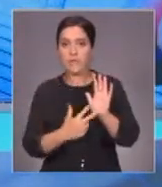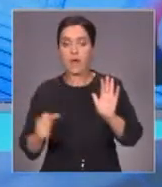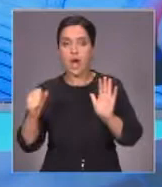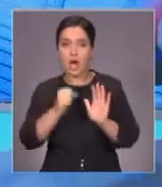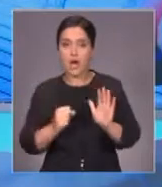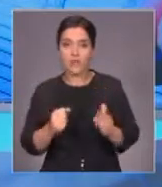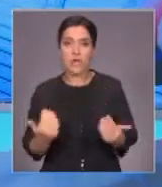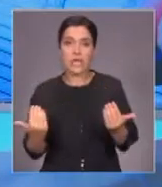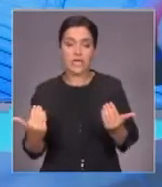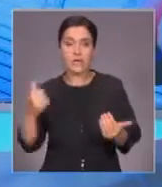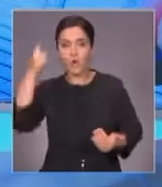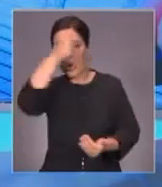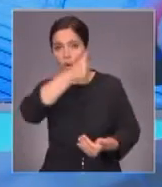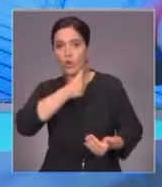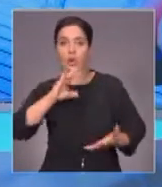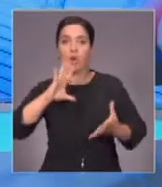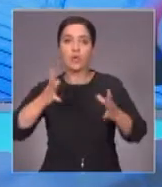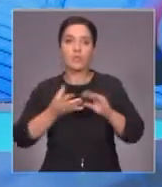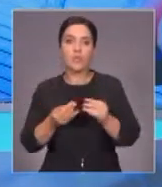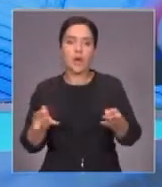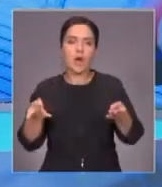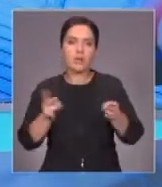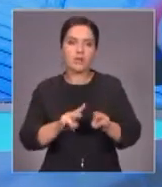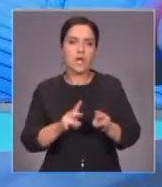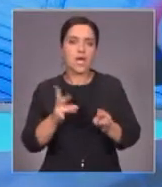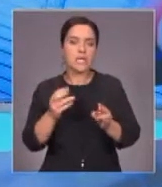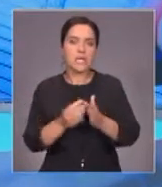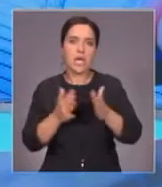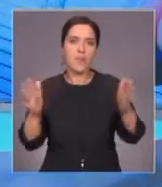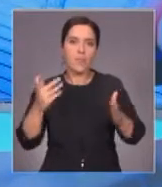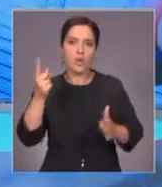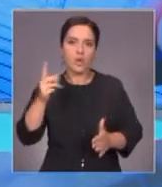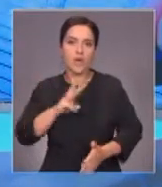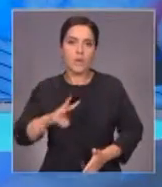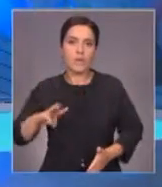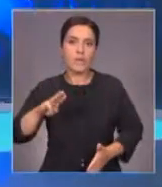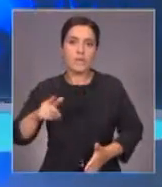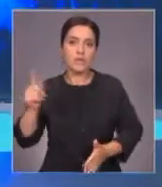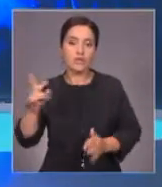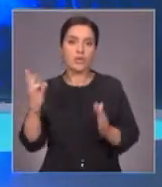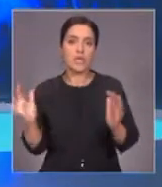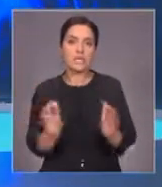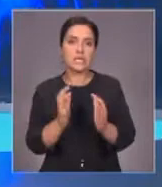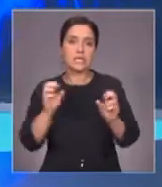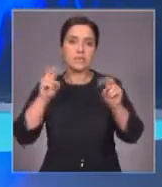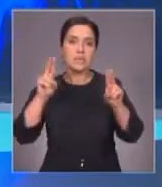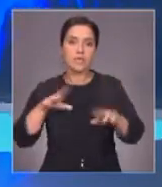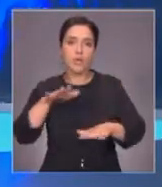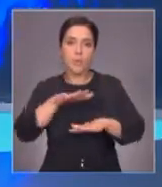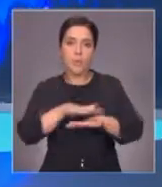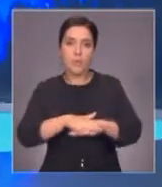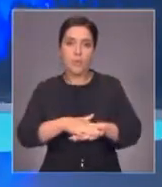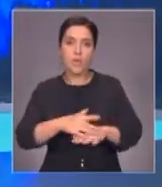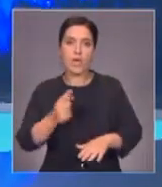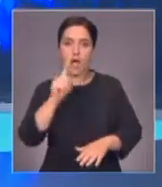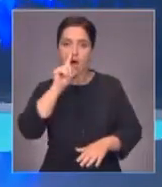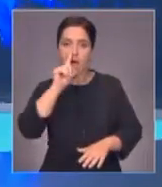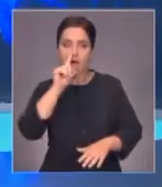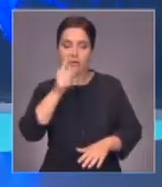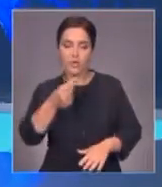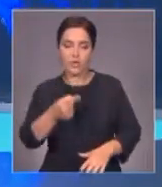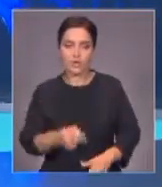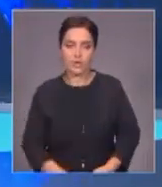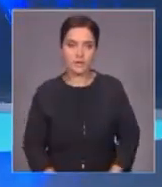года. Сумма остатков не должна превышать миллион тенге. Депозит должен сохраняться на специальном счете в банке в течение